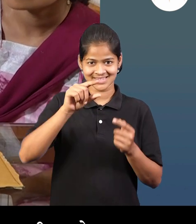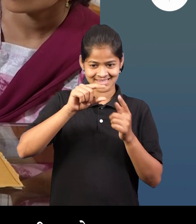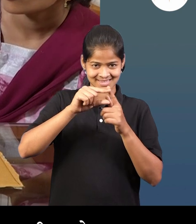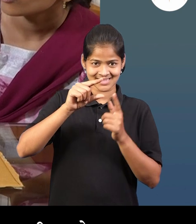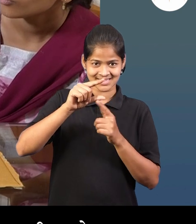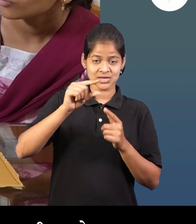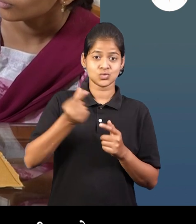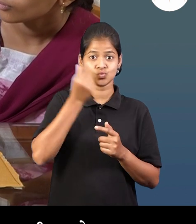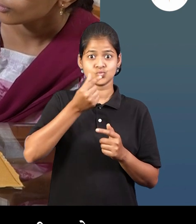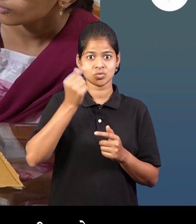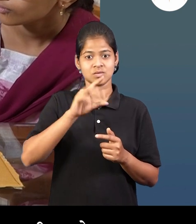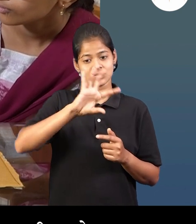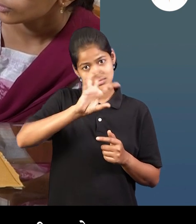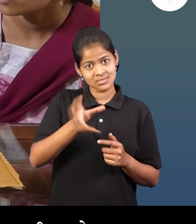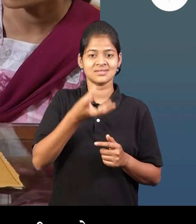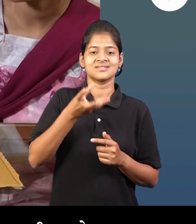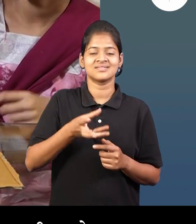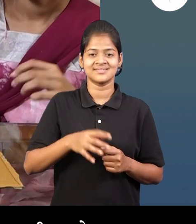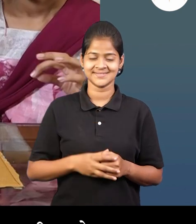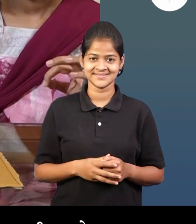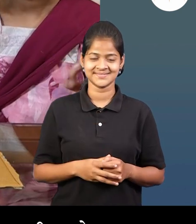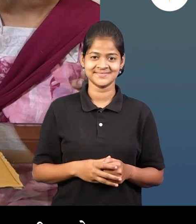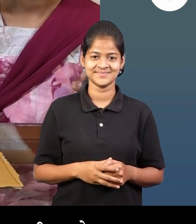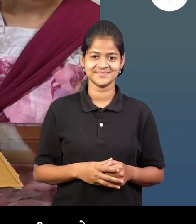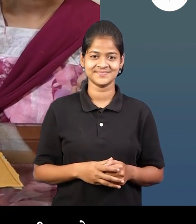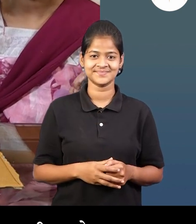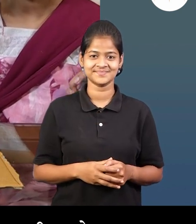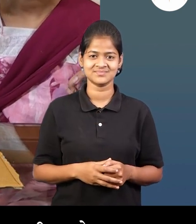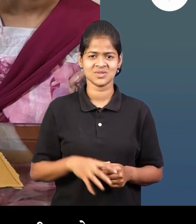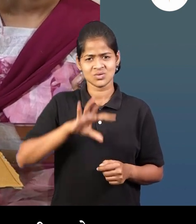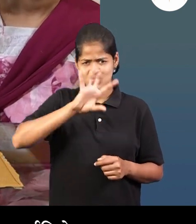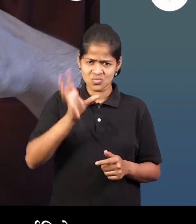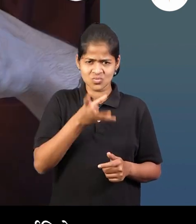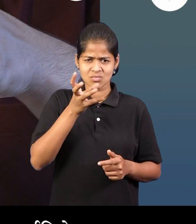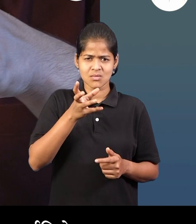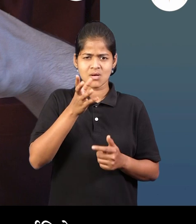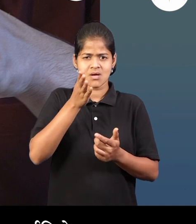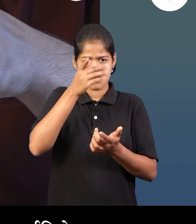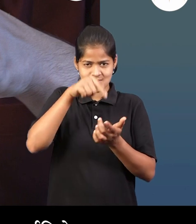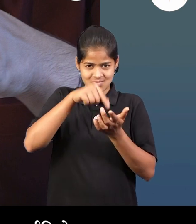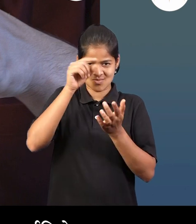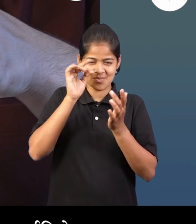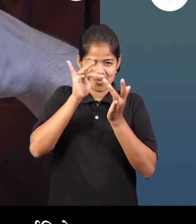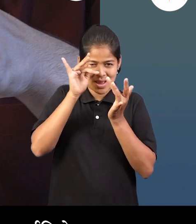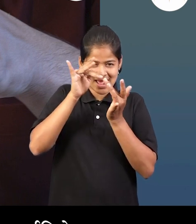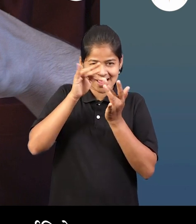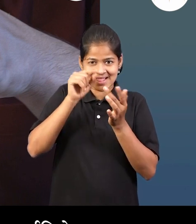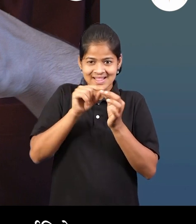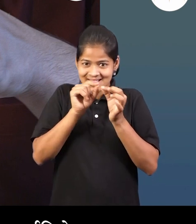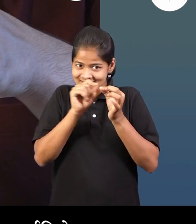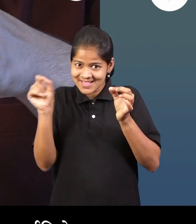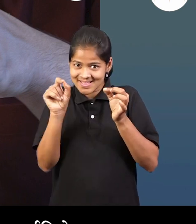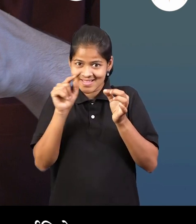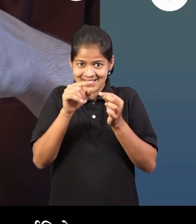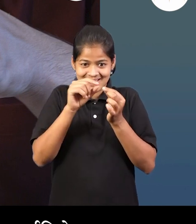कमपास ताव आपर वर्तुल काड़न साठी करने तीन त्रिज्या आणि व्यास